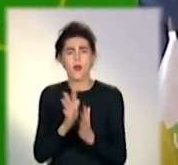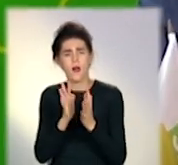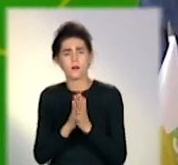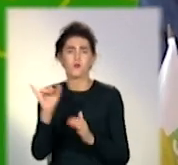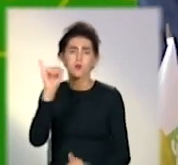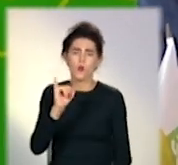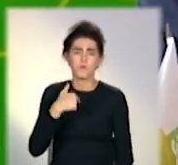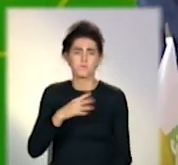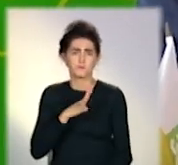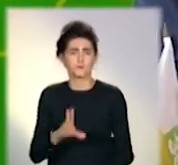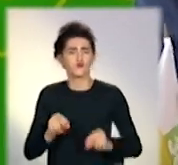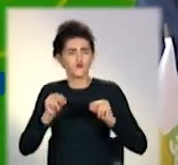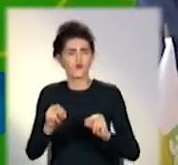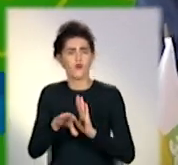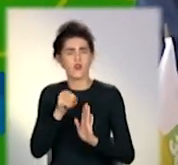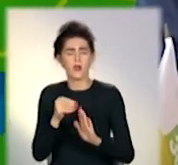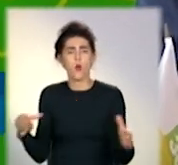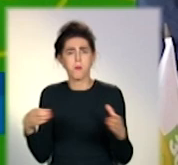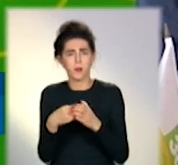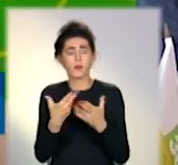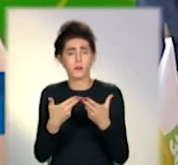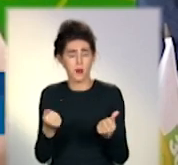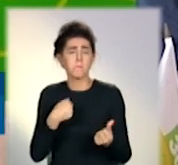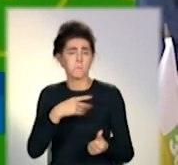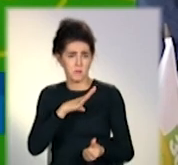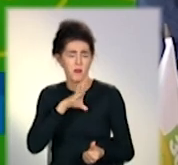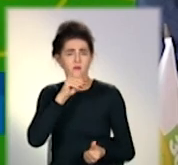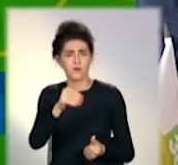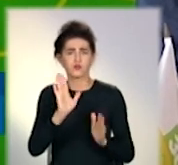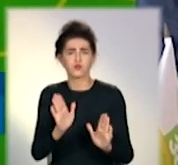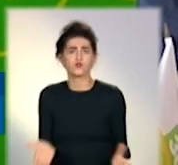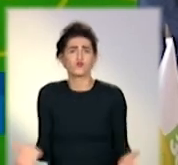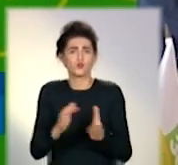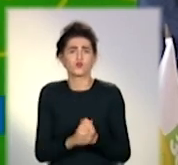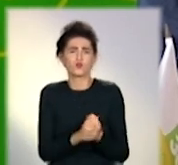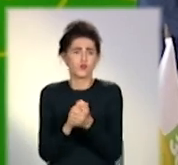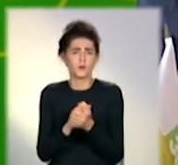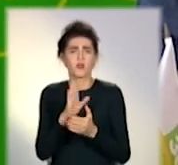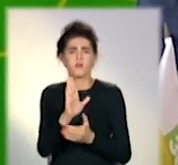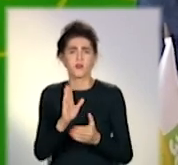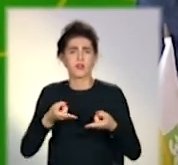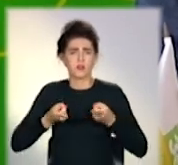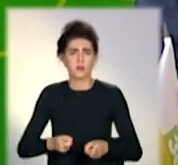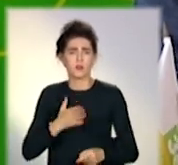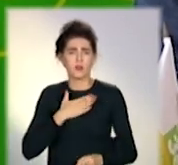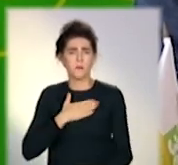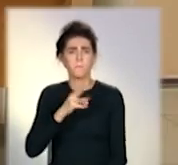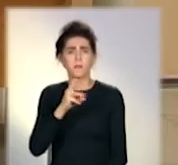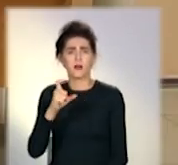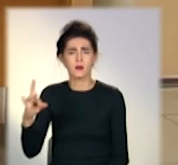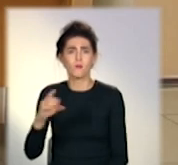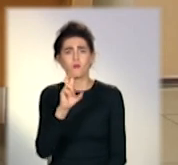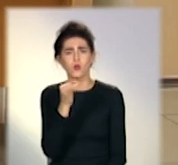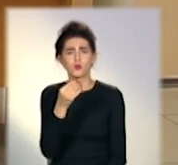честну предвиборну кампанію, в якій говорили, що ми, звісно, будемо сподівництвати з действуючим мэром Вадимом Бойченко